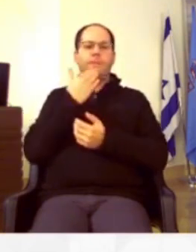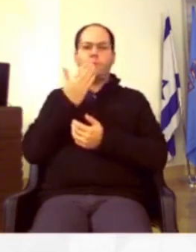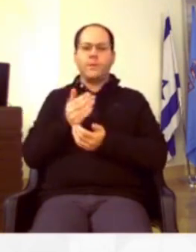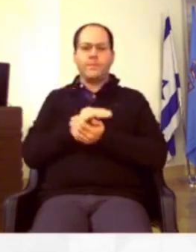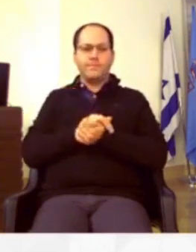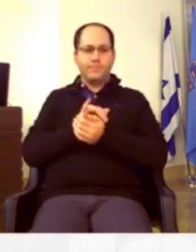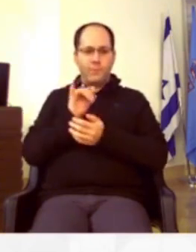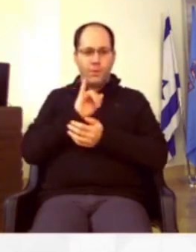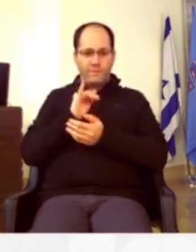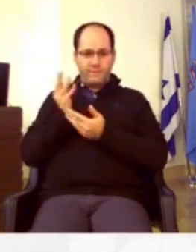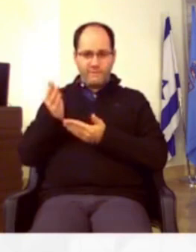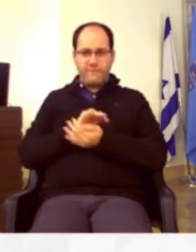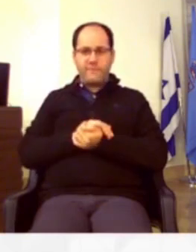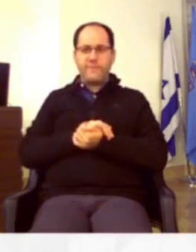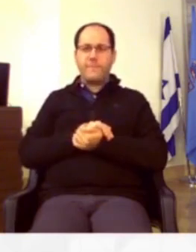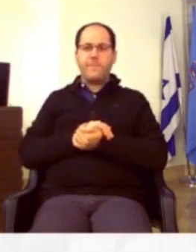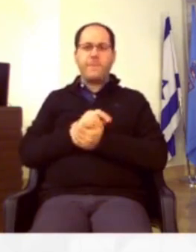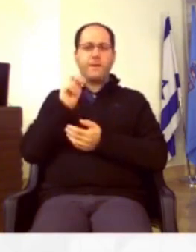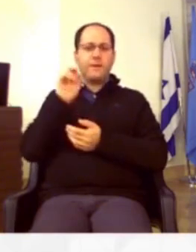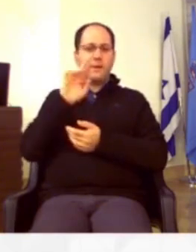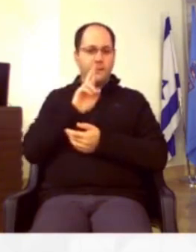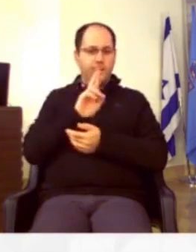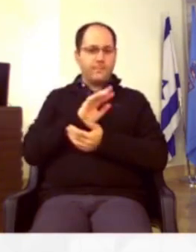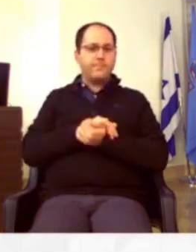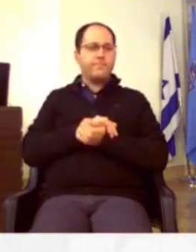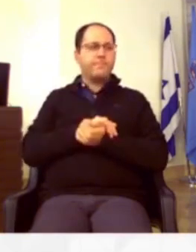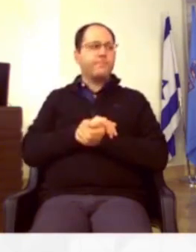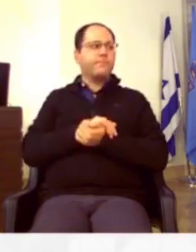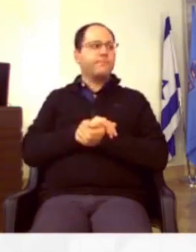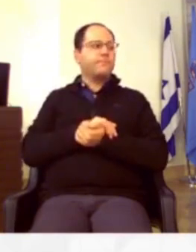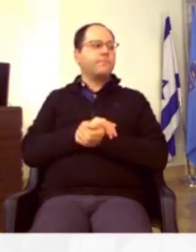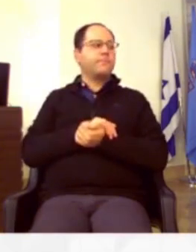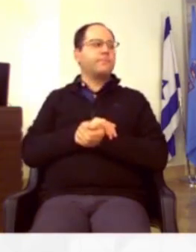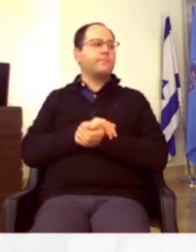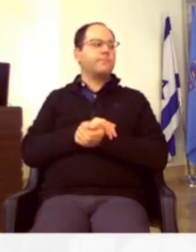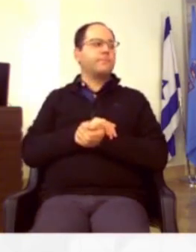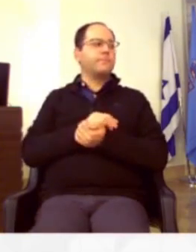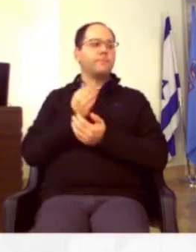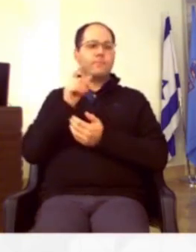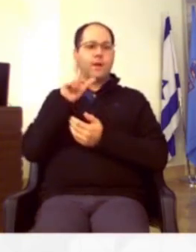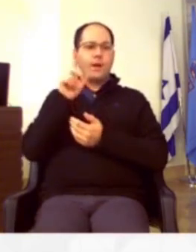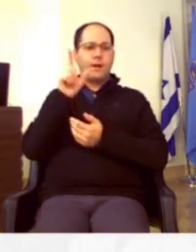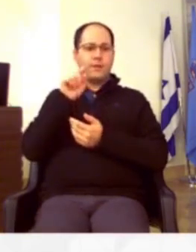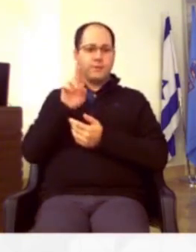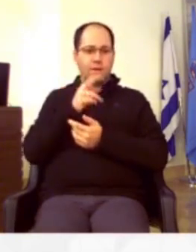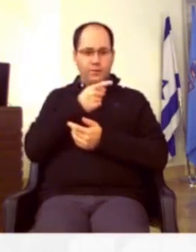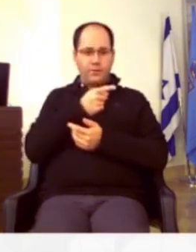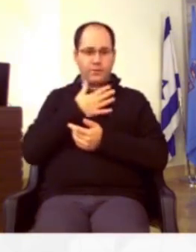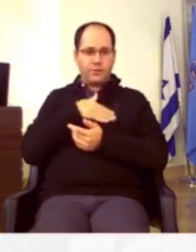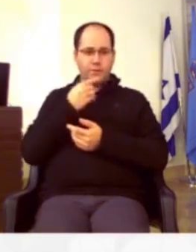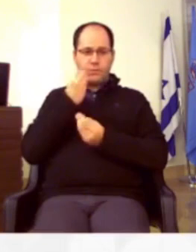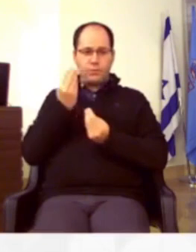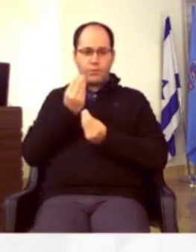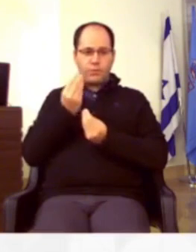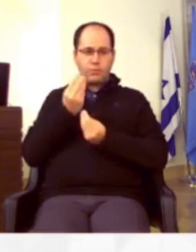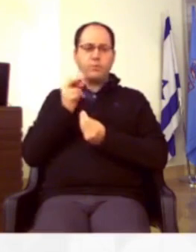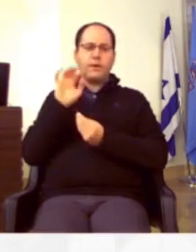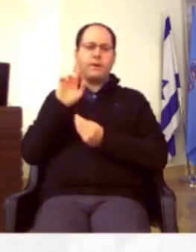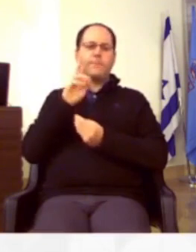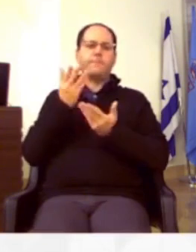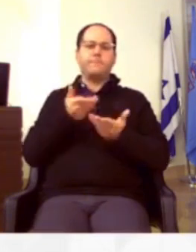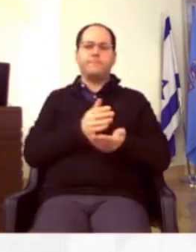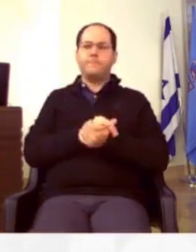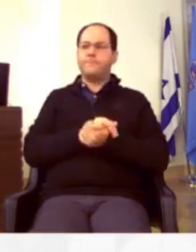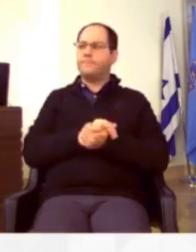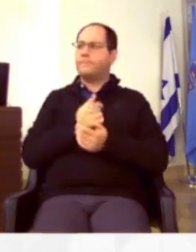תודה. יואב? ניר? לזר? רגע, לזר, רצית משהו להגיד? ניר.